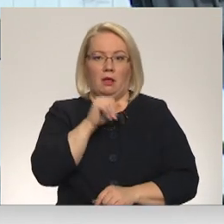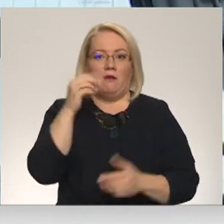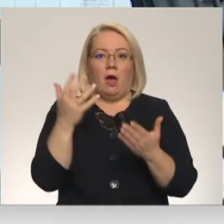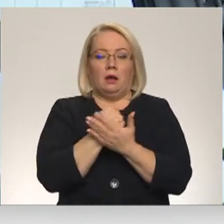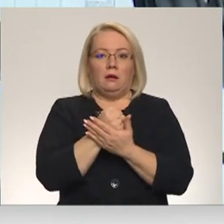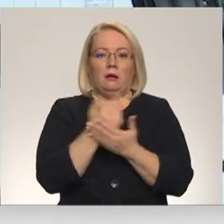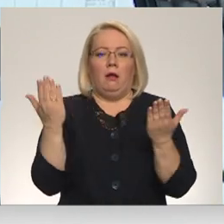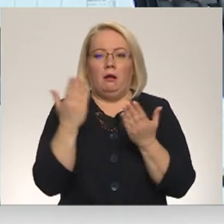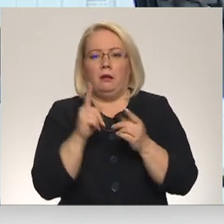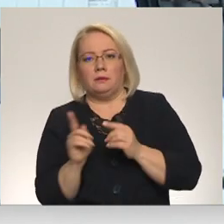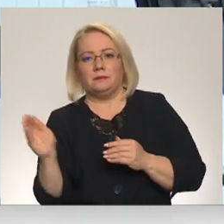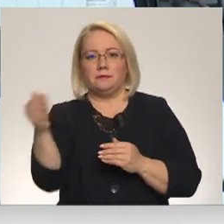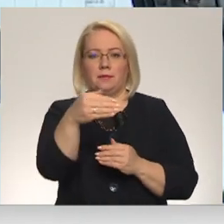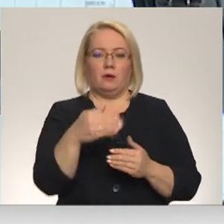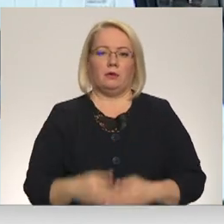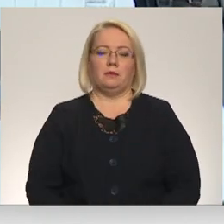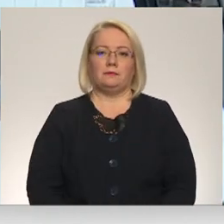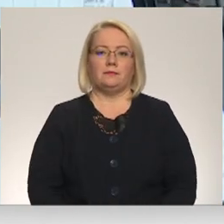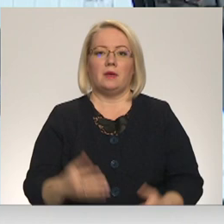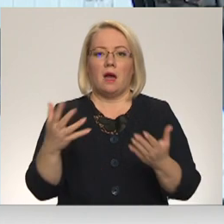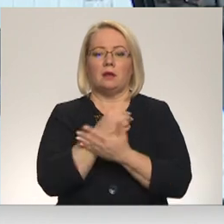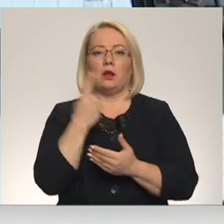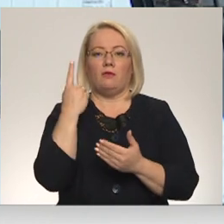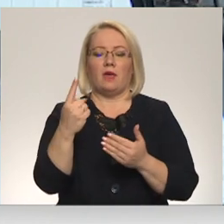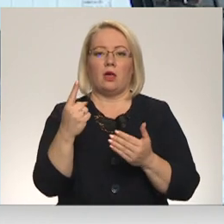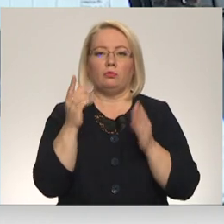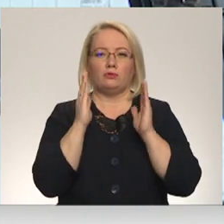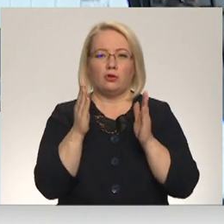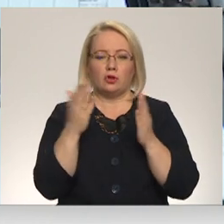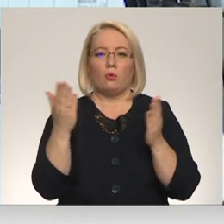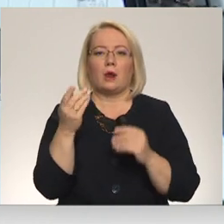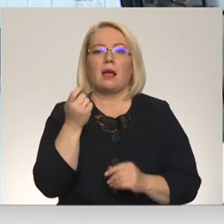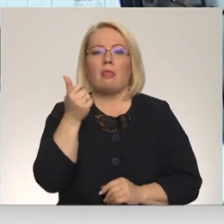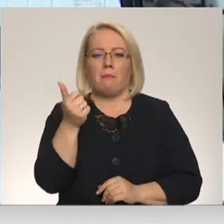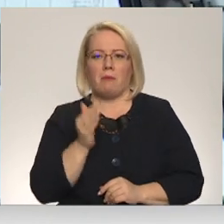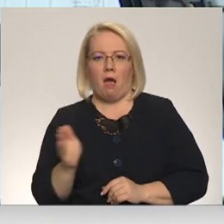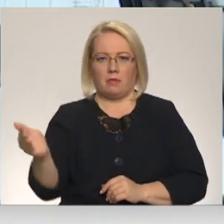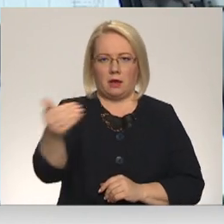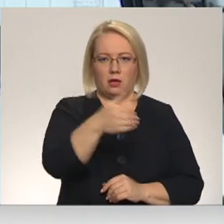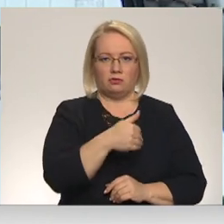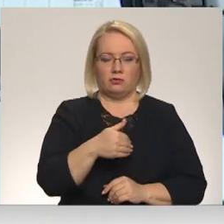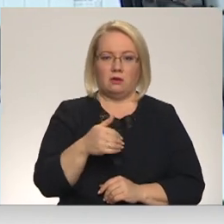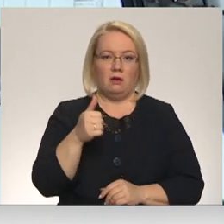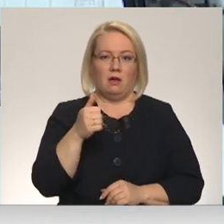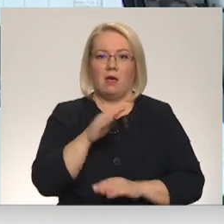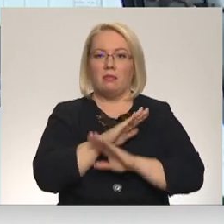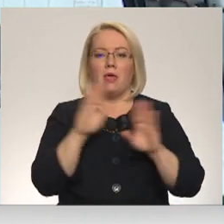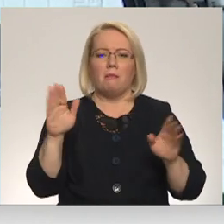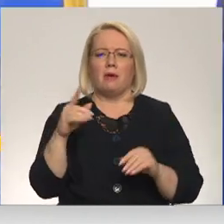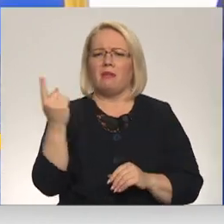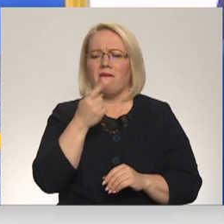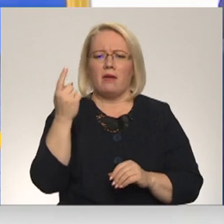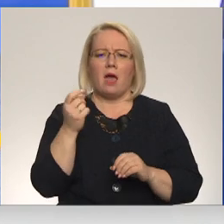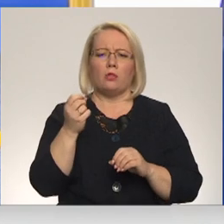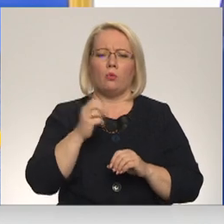necās tur kaut kur tuvāk kaldaburņā brauc, atradu vienu ceļu, kur knāpī knāpī apgriezos. Tā atpakaļ. Tā vēl jau nebija neviena kaisītāja